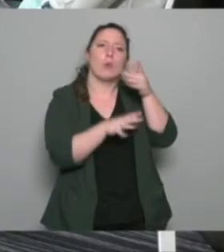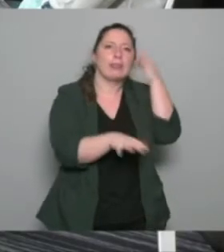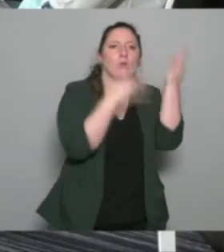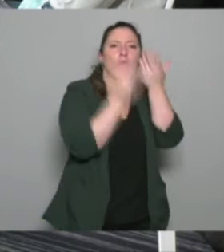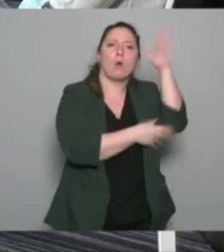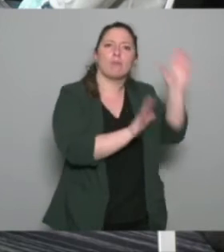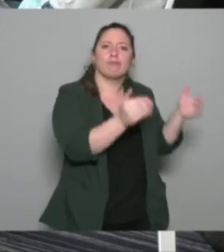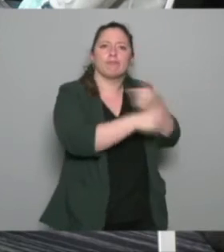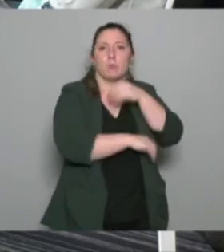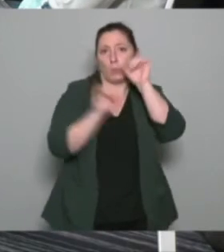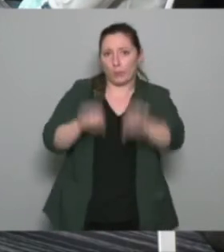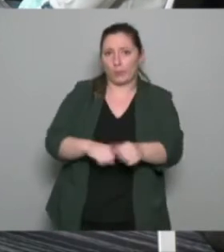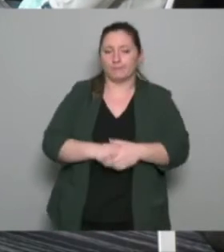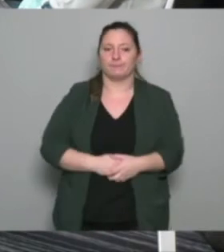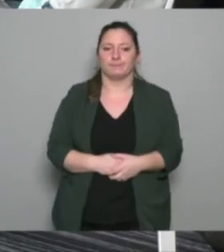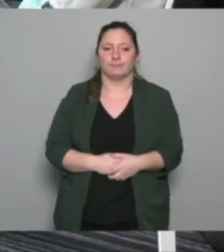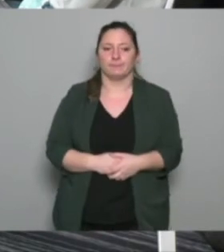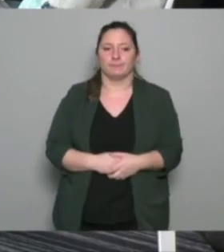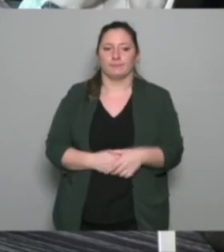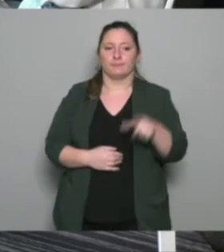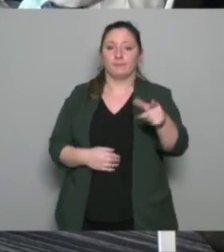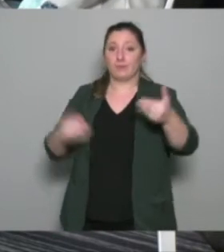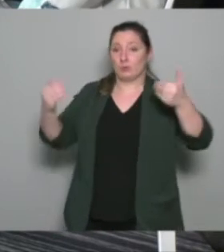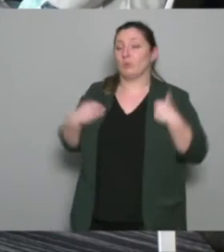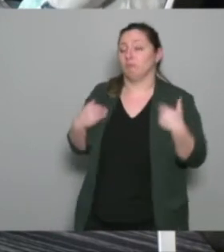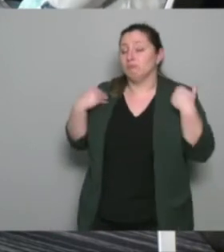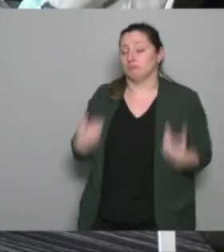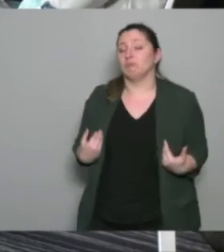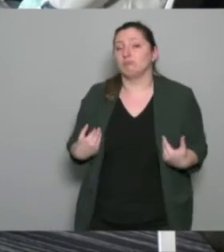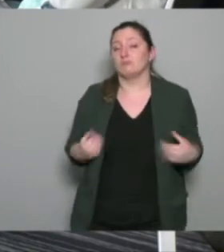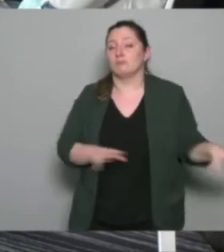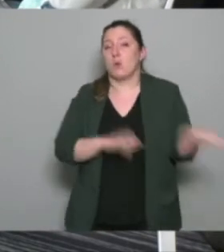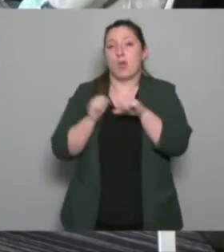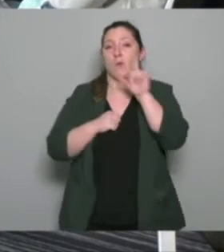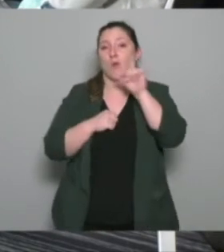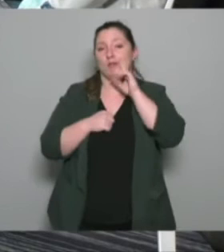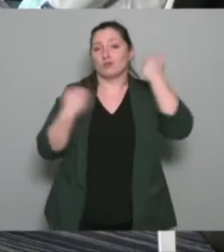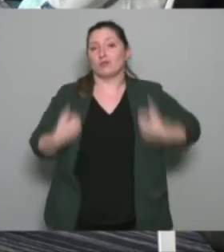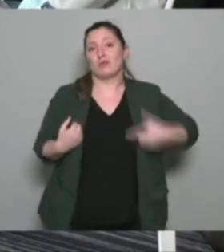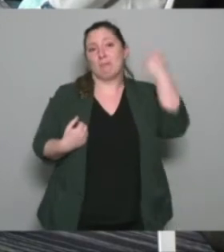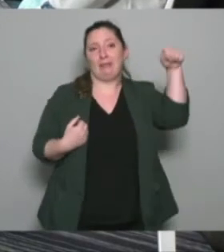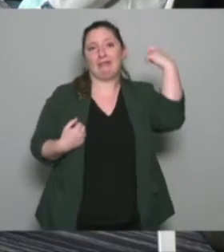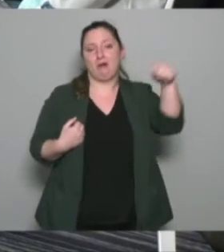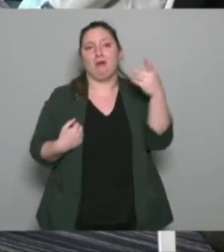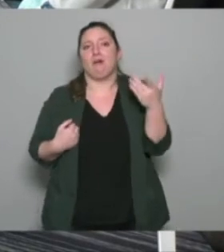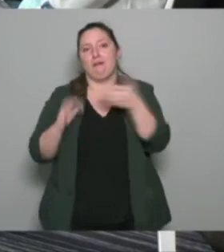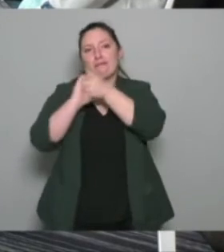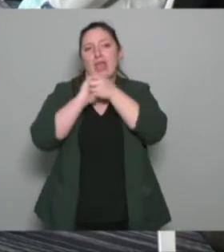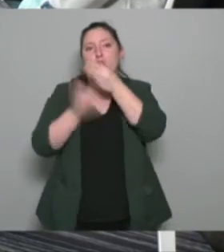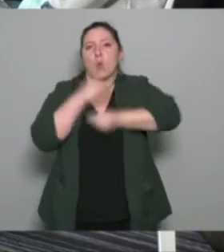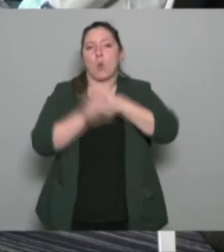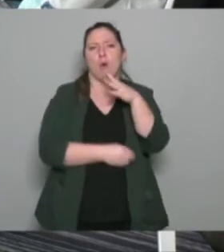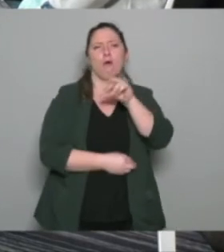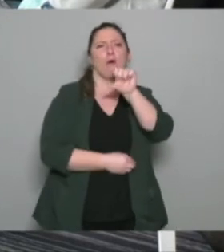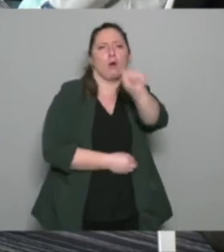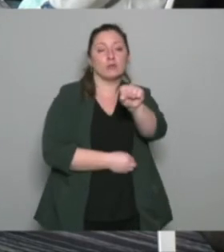donc moi je suis employeur en tant que président aussi bien de la ligue que du cross donc au total 13